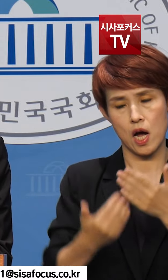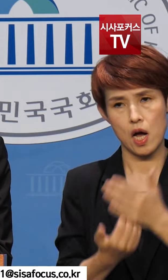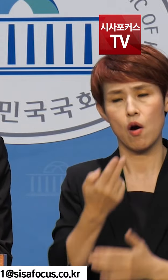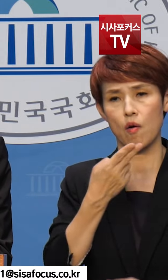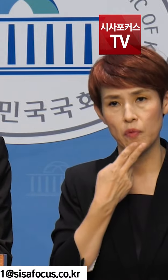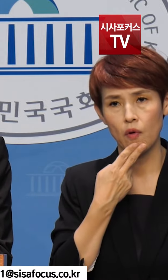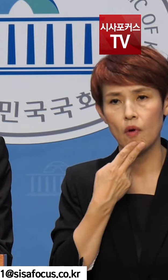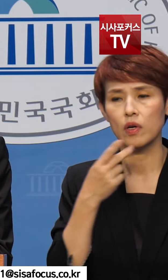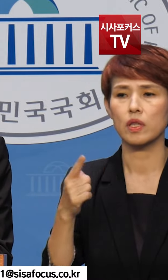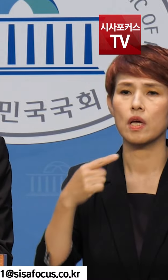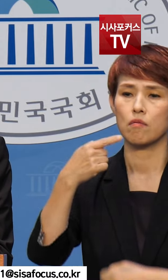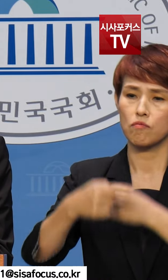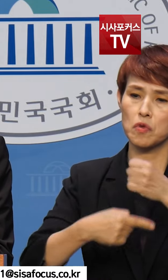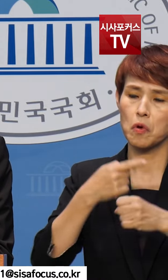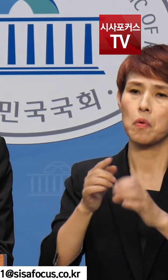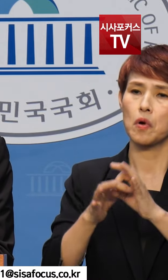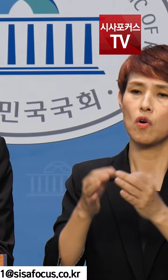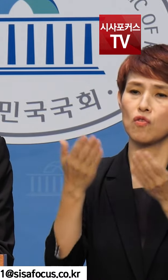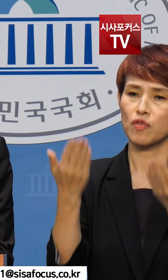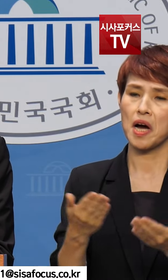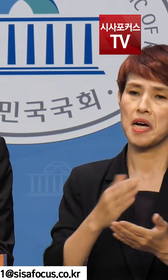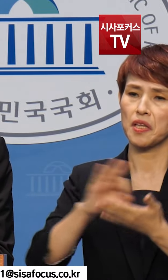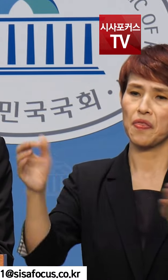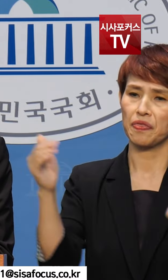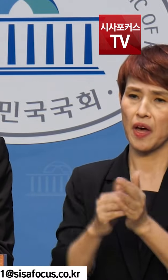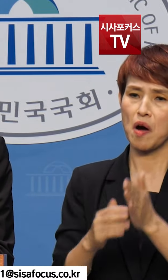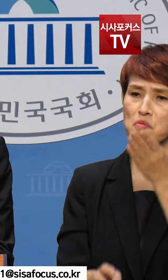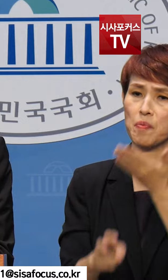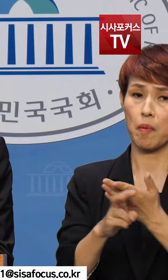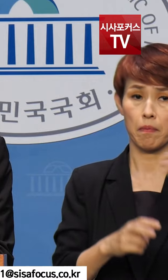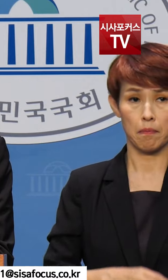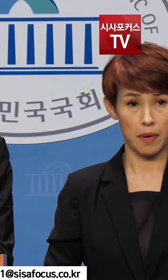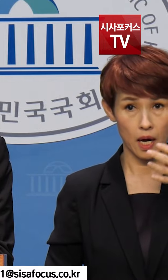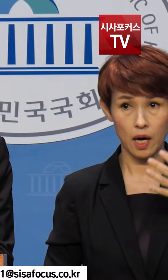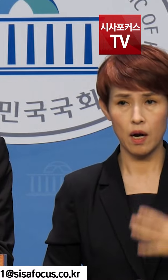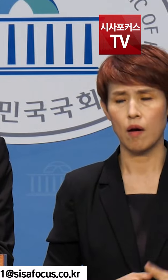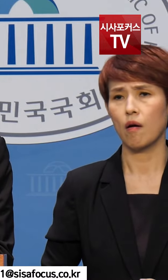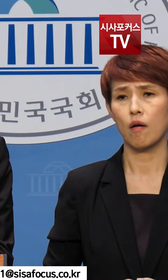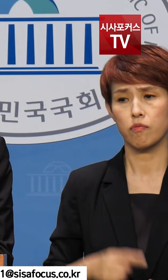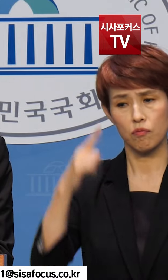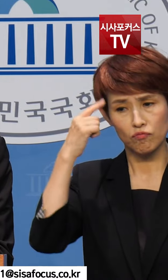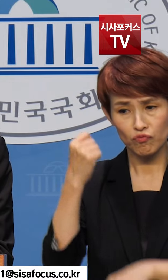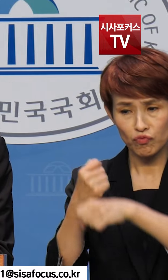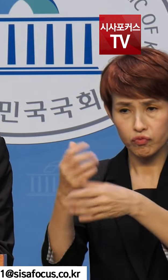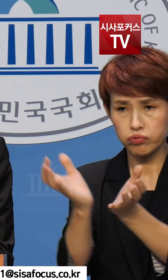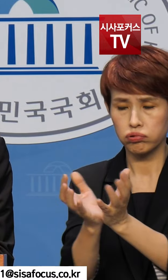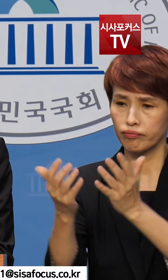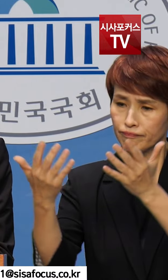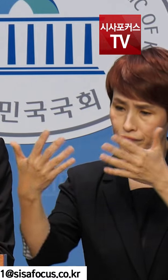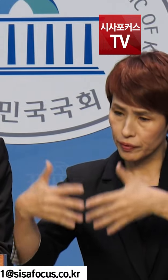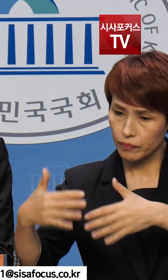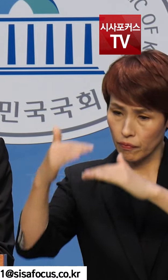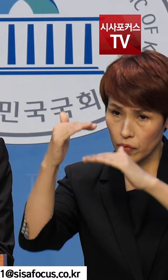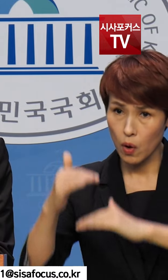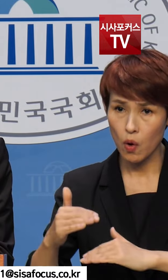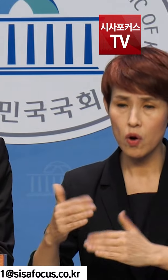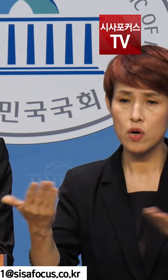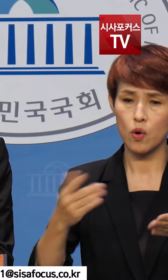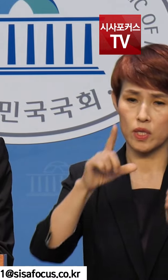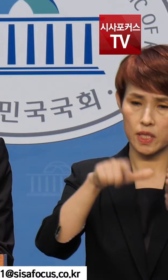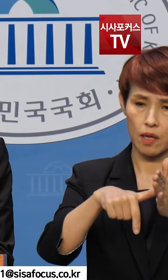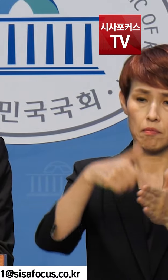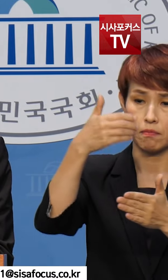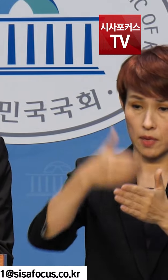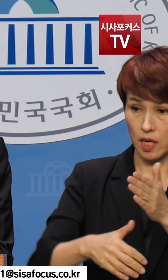연차휴가를 사용하였기 때문에 위법하다고 판단했습니다. 그러나 항우연 노사가 체결한 단체유박상 근로시간